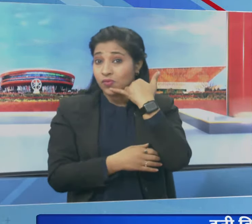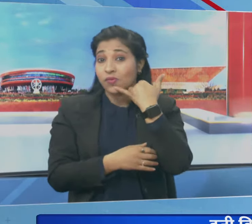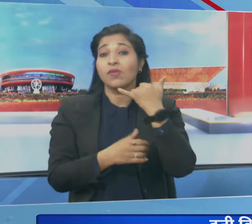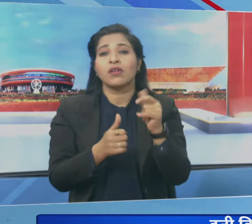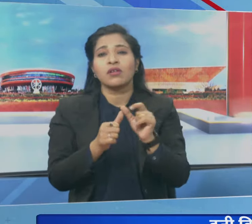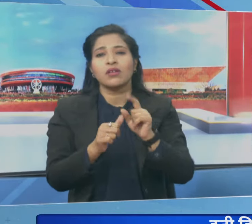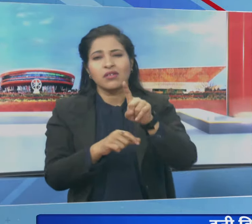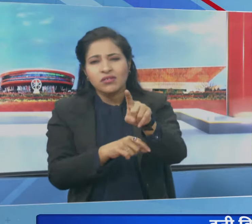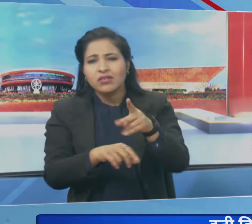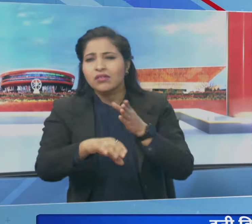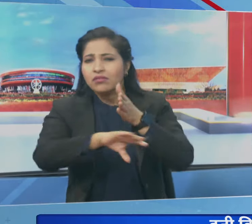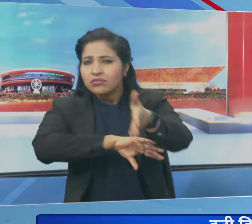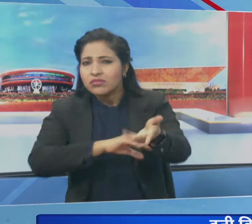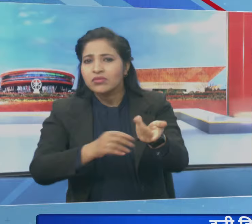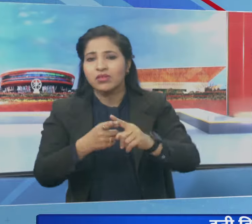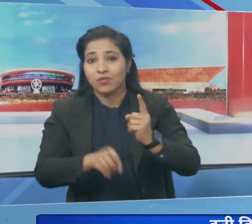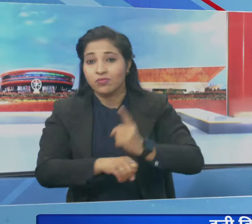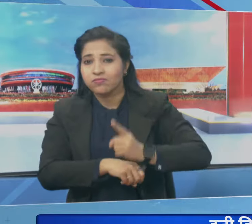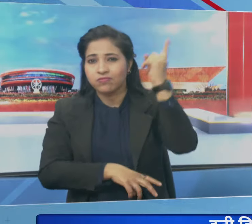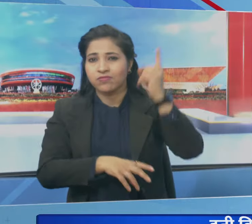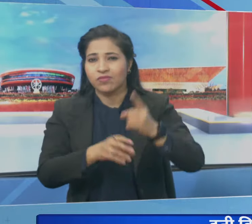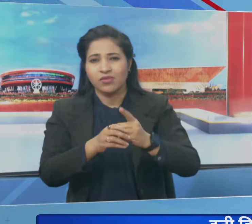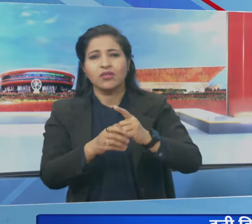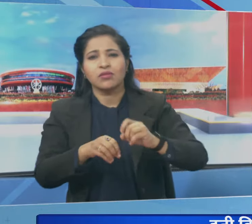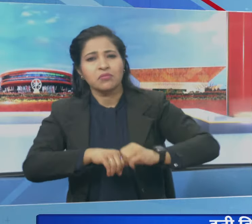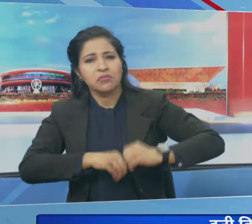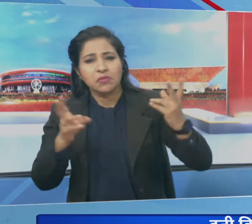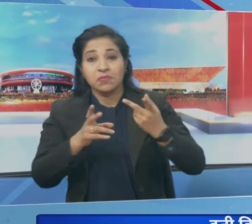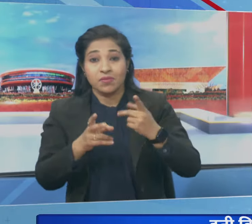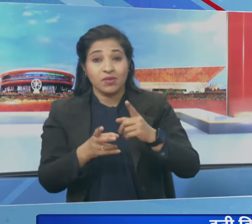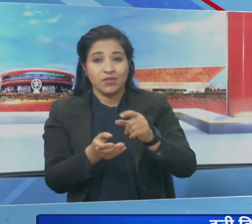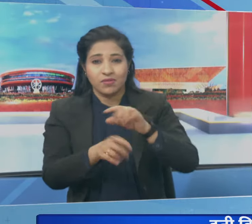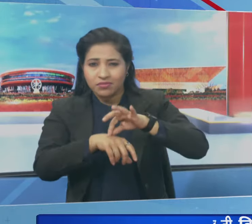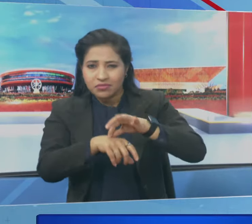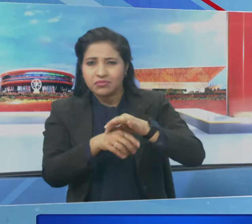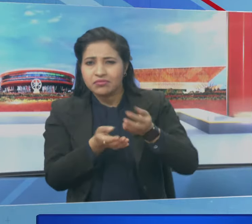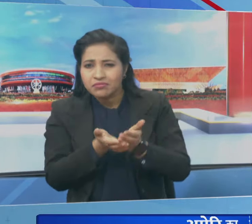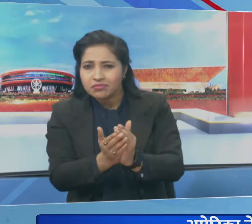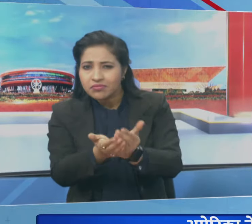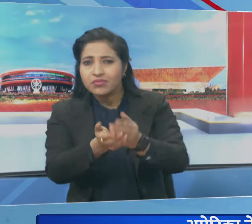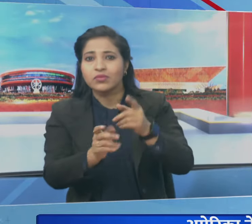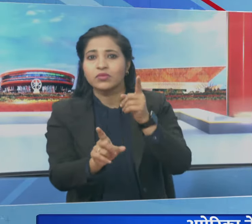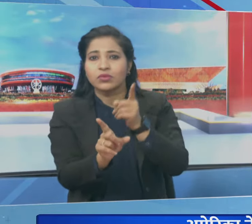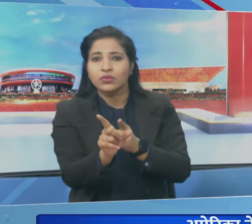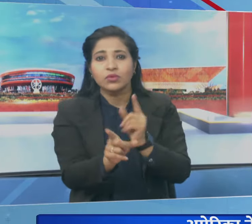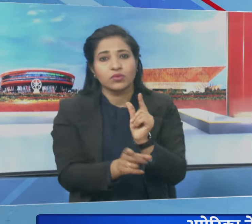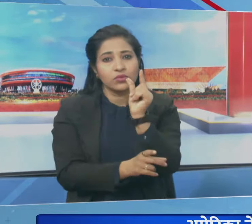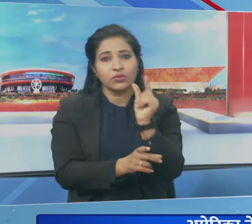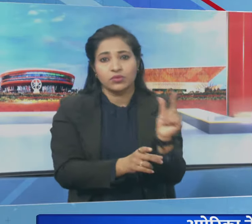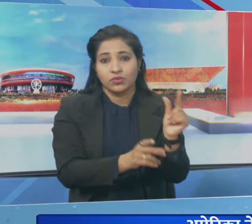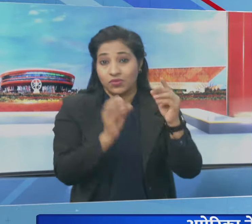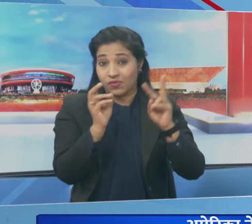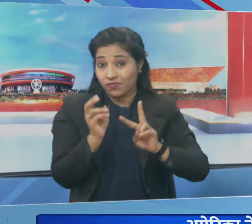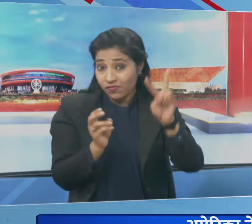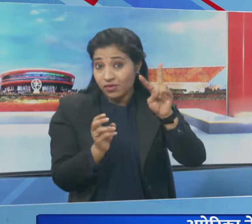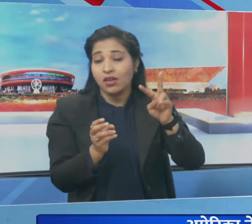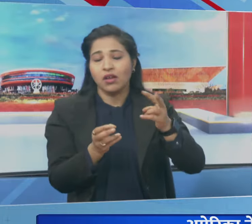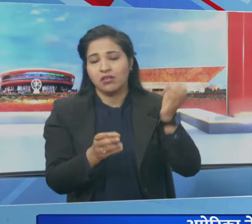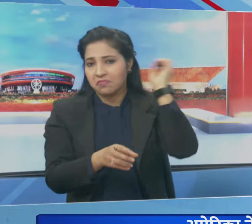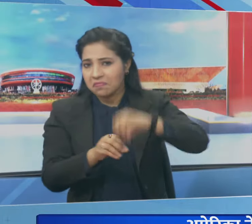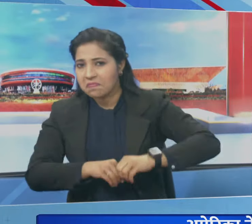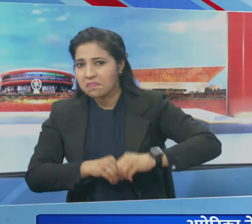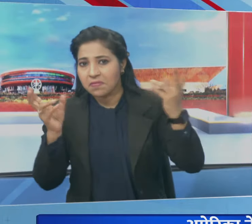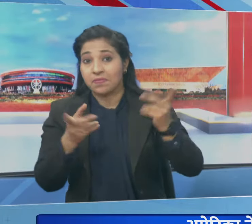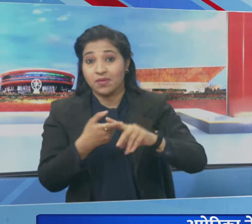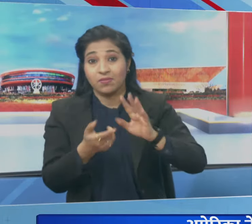क्रूज मिसाइलों ड्रोन और एक मानव रहित पानी के नीचे जहाज यू यू वी पर हमला किया है अमेरिका ने कहा कि हूती